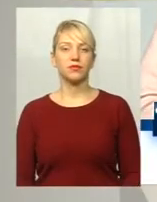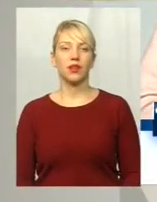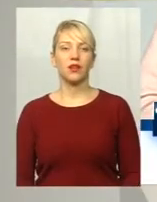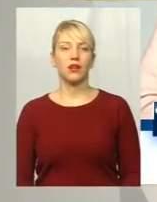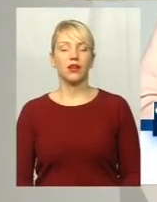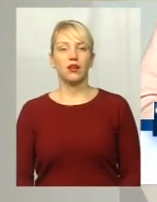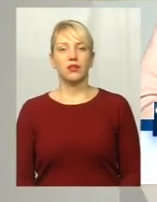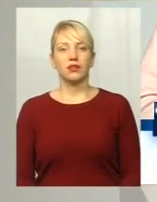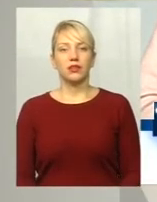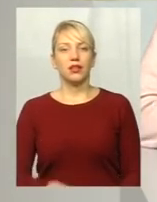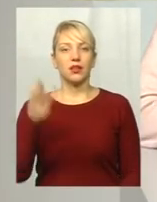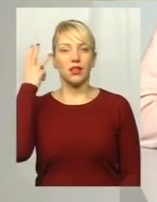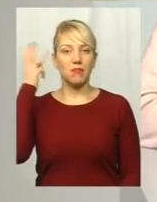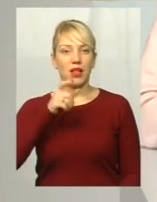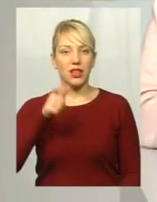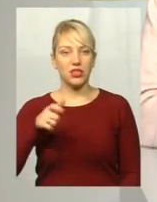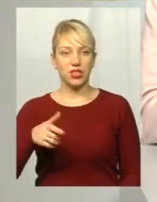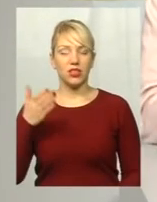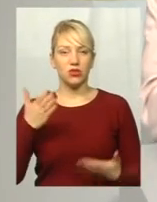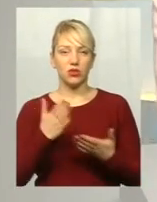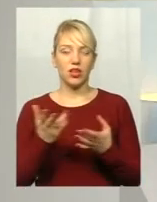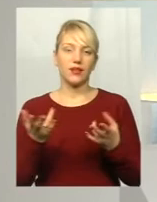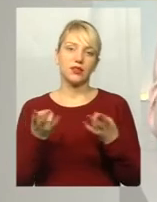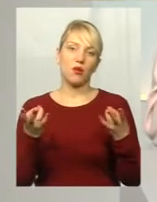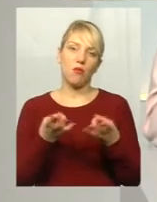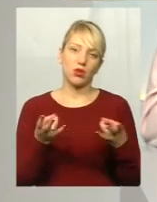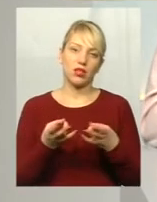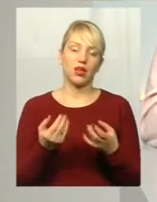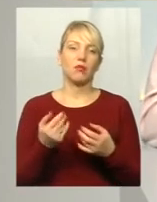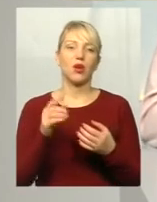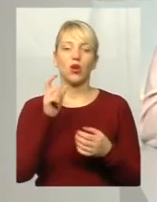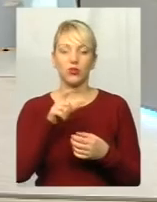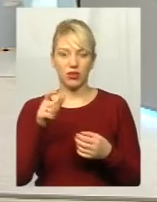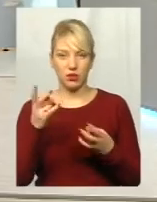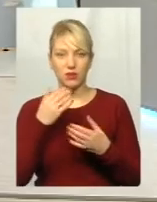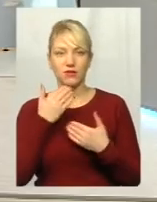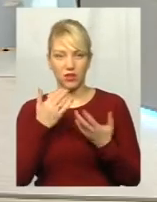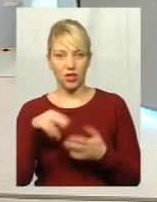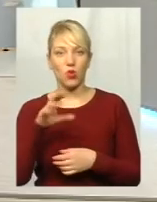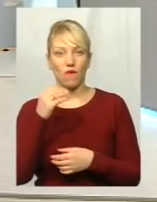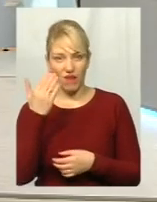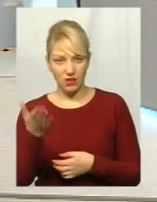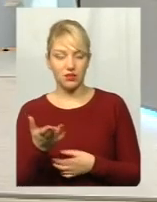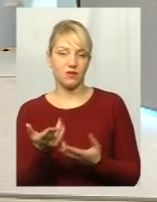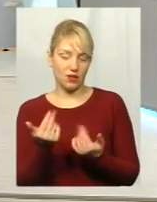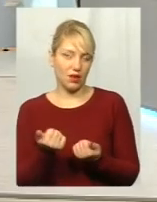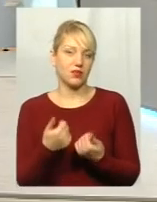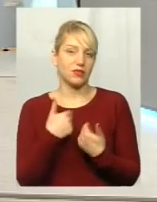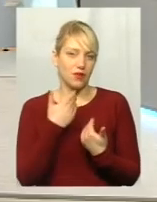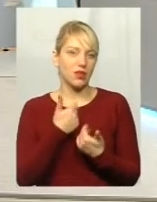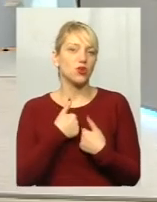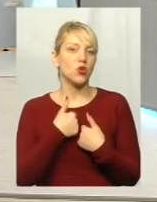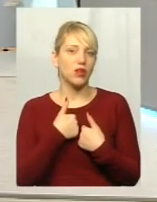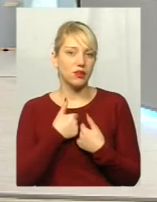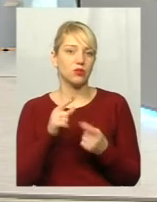але разом з тим хамельничанам, якщо є якісь там потреби, їм звертатися до вашого управлі. Безпосередньо, звісно. Повторюю ще раз, ми